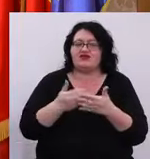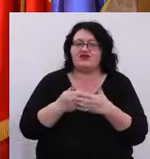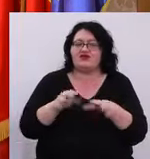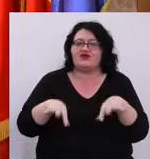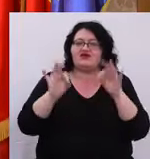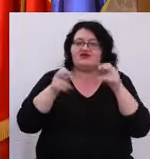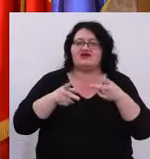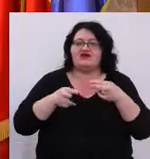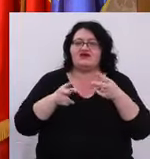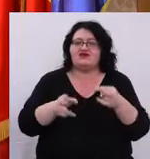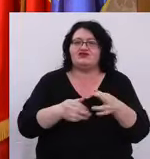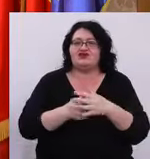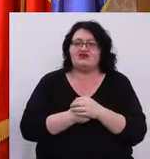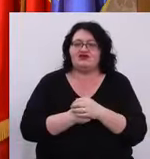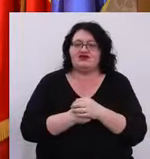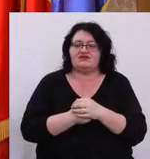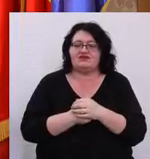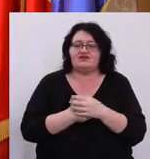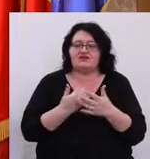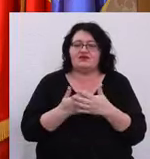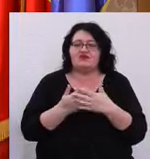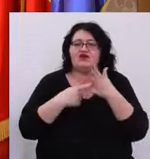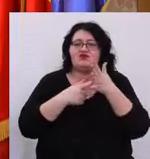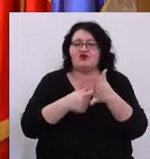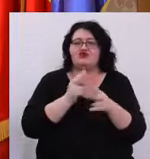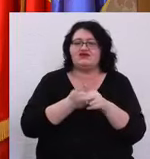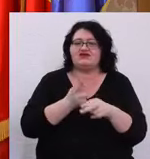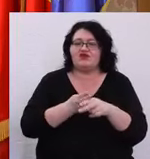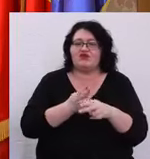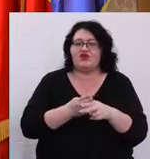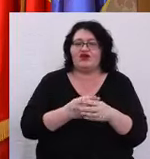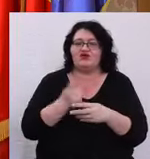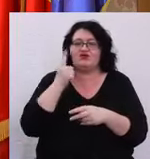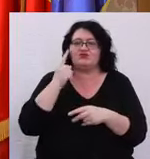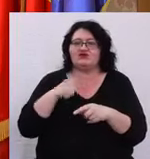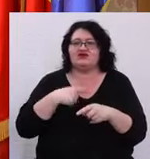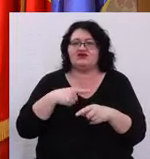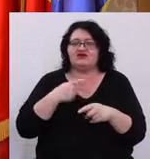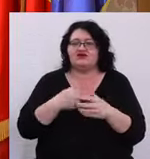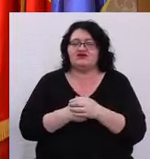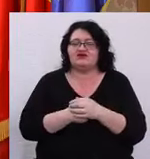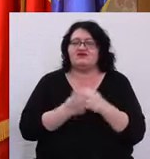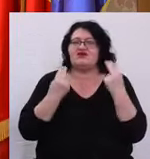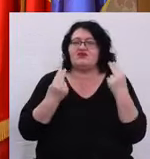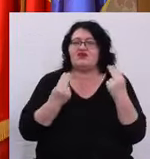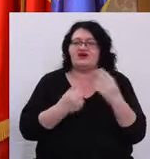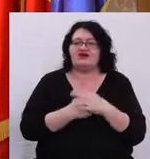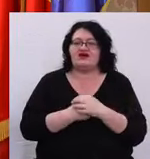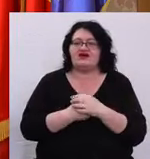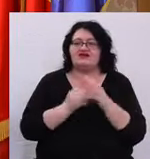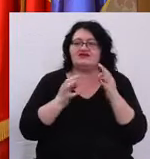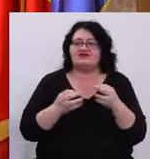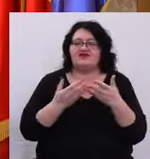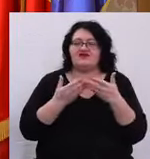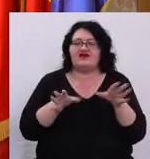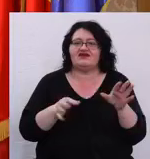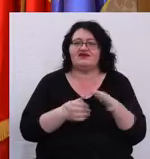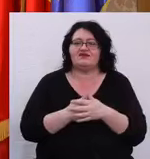depistarea cancerului. Pentru această boală, după cum știți, este absolut esențial să fie